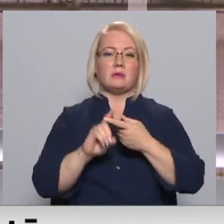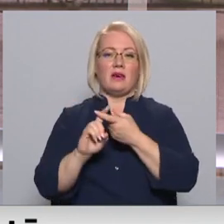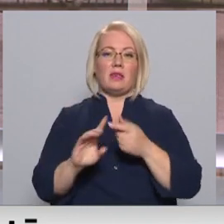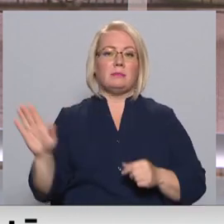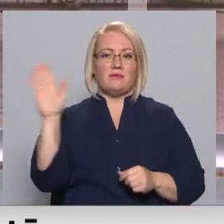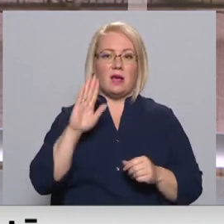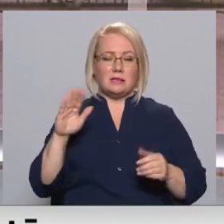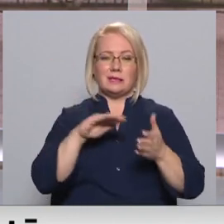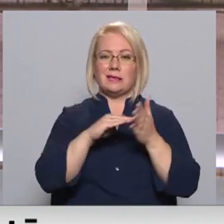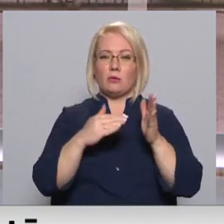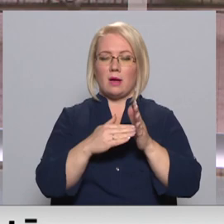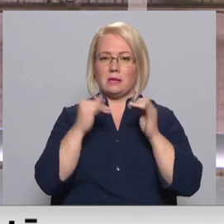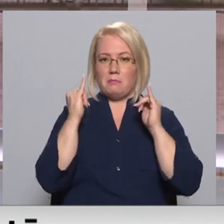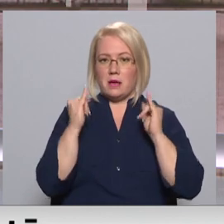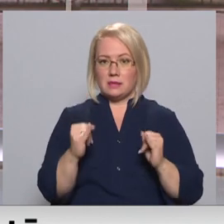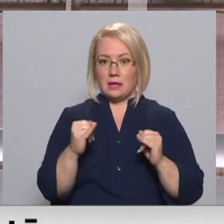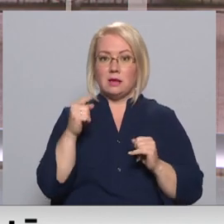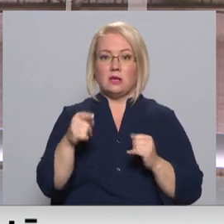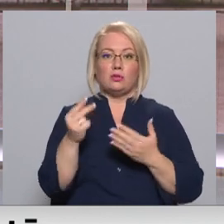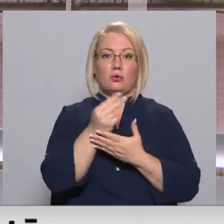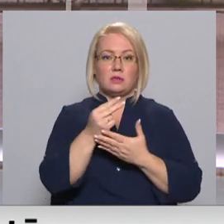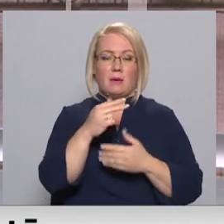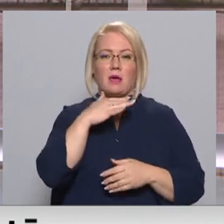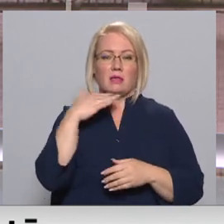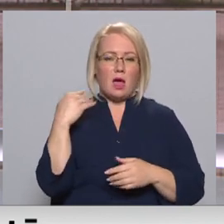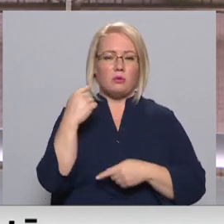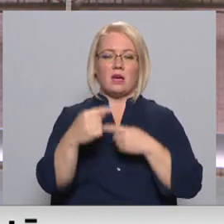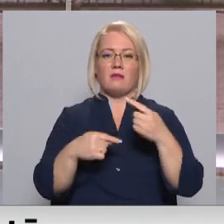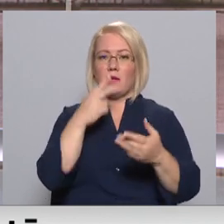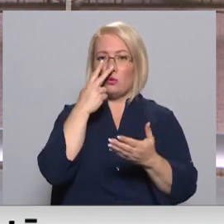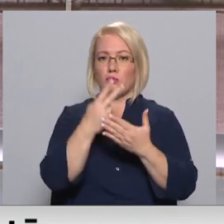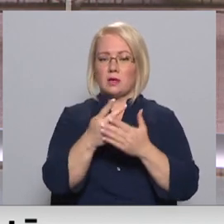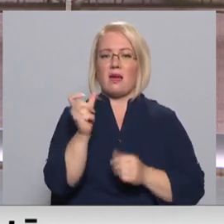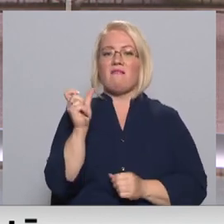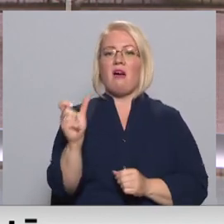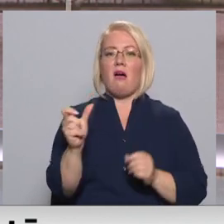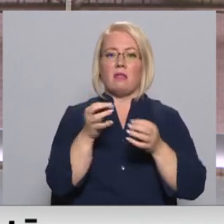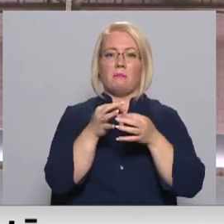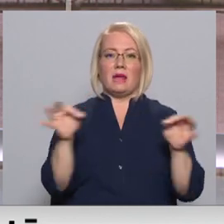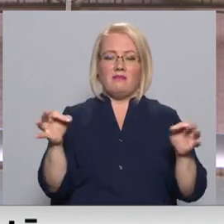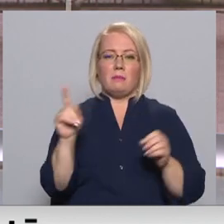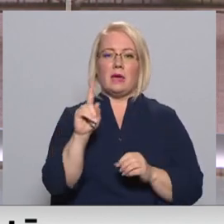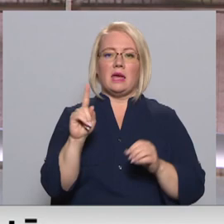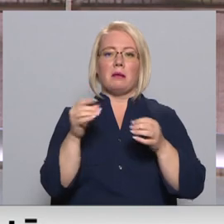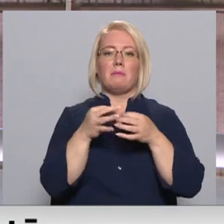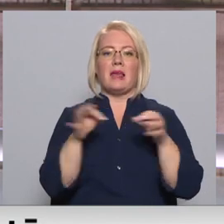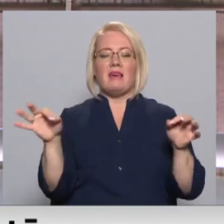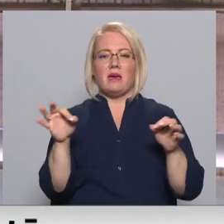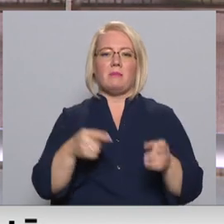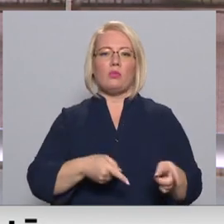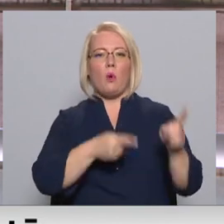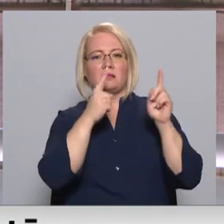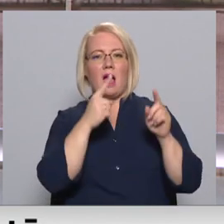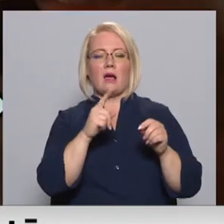situācija pasliktinās. Tas nozīmē, ka daudzi vēl ar vienu uzskata, ka vārda brīvība ir arī brīvība nozākāt un izsmiet.